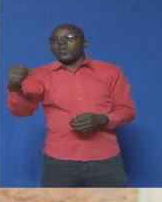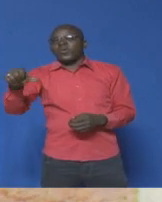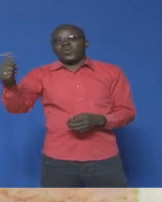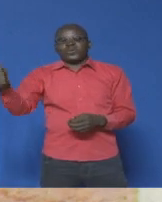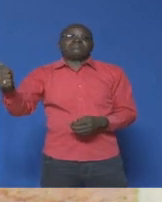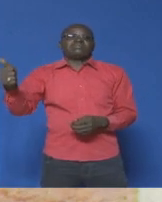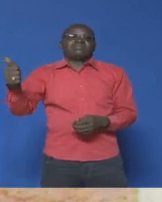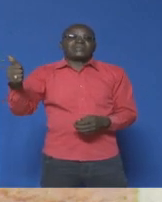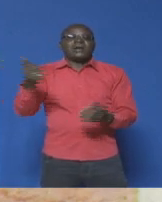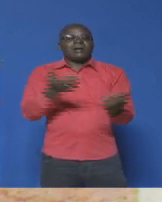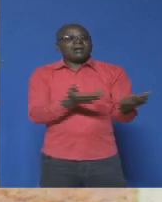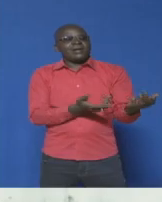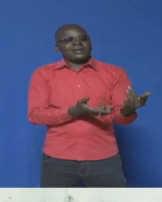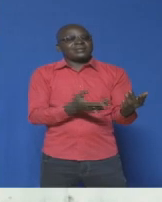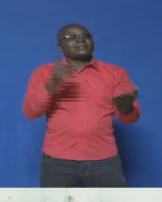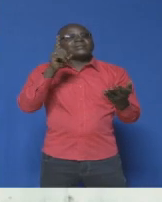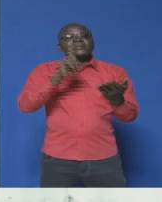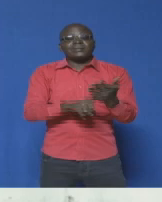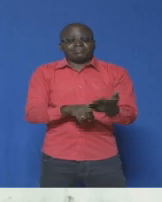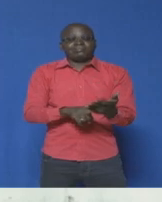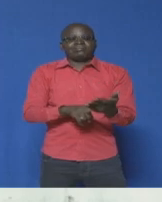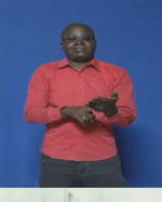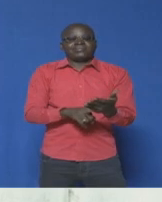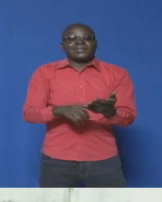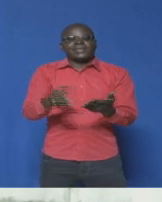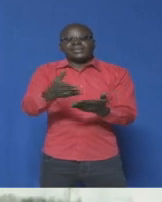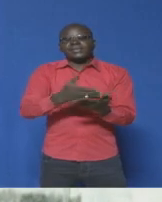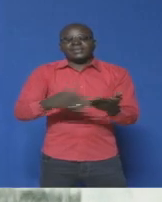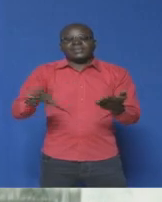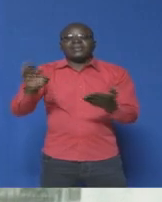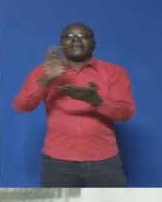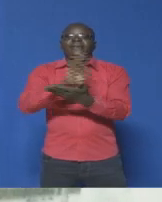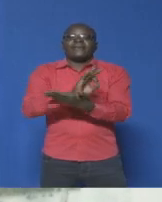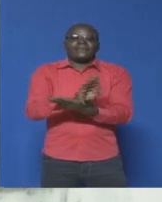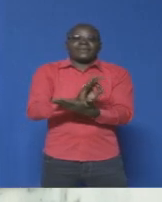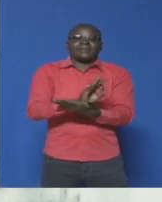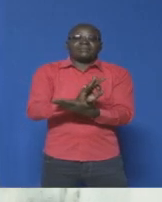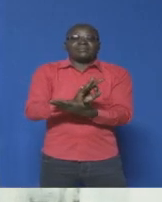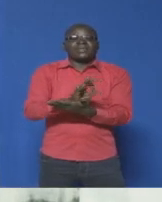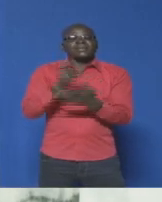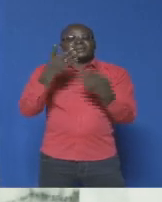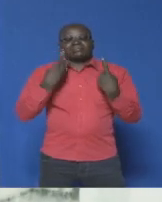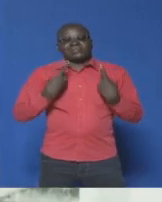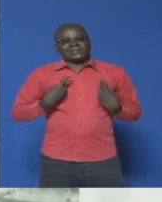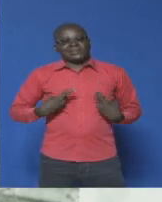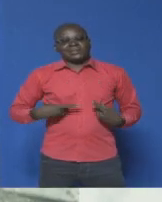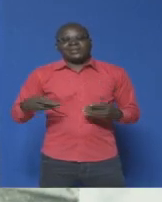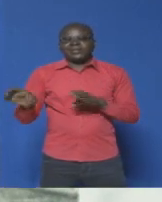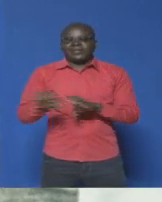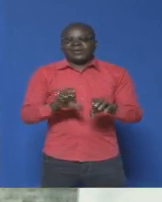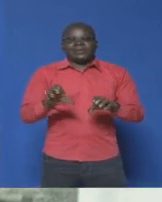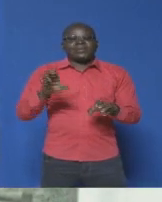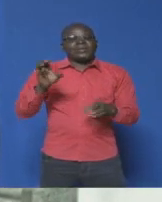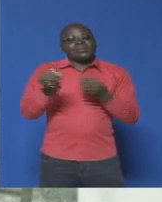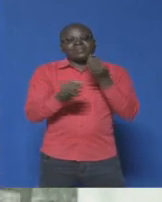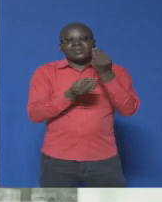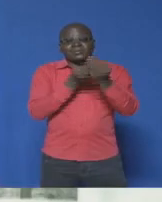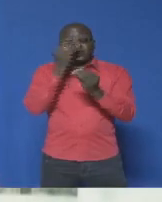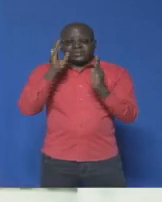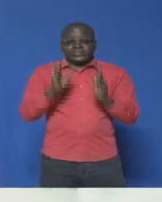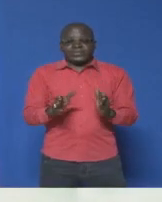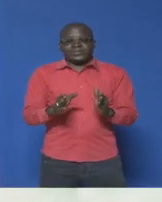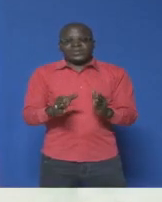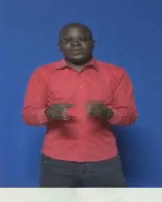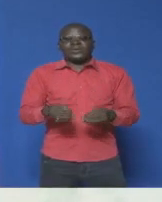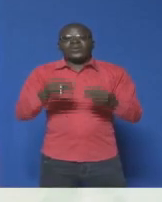l'issue de ce débat passionnant, certaines images contrastantes, immortalisées par l'observateur, révèlent un tsunami